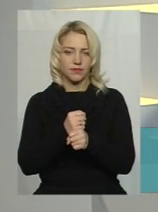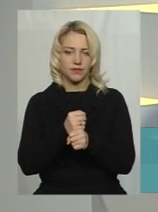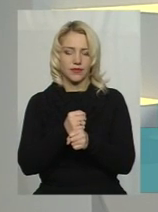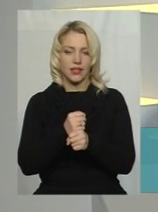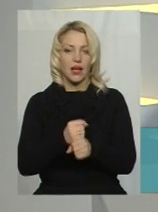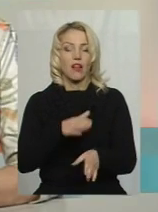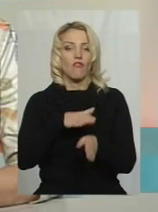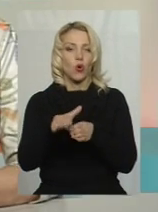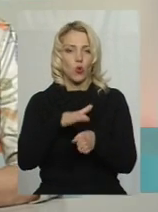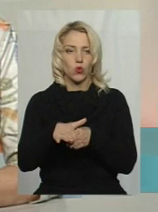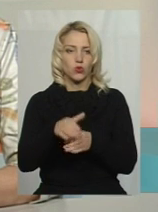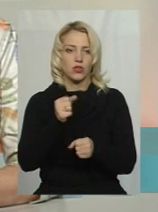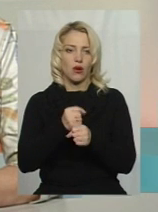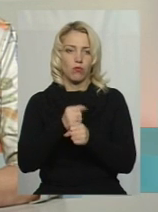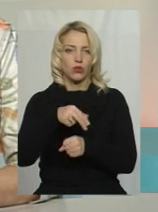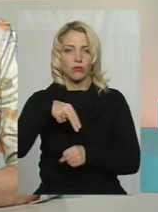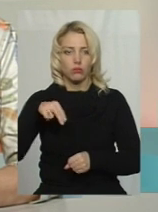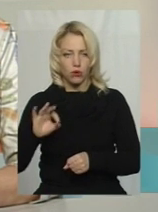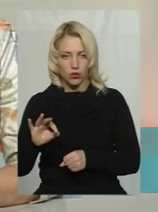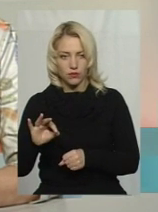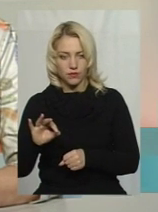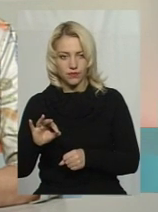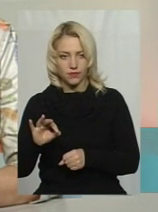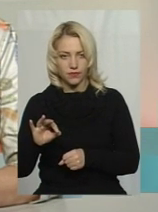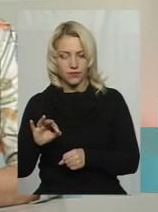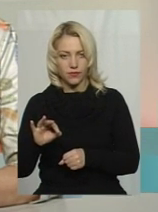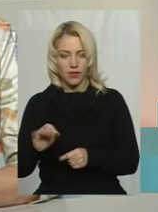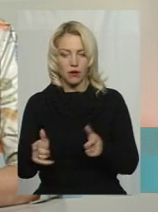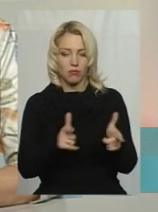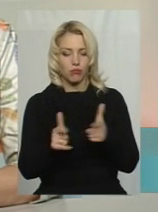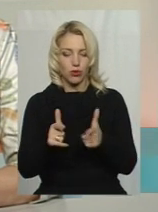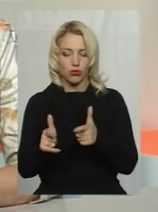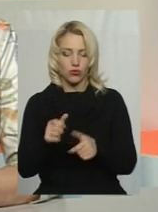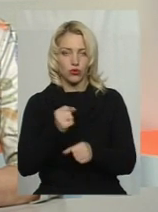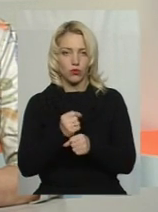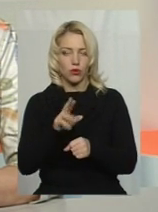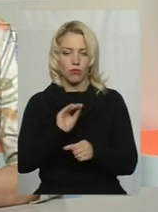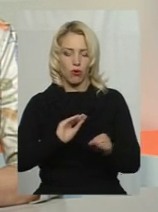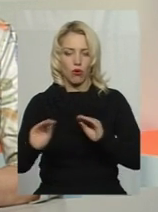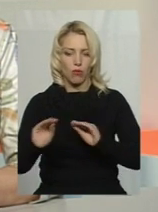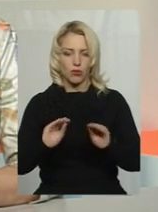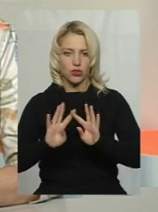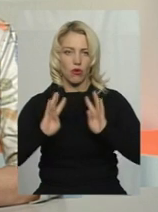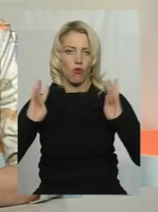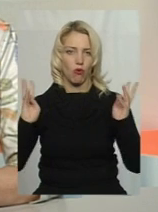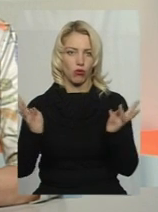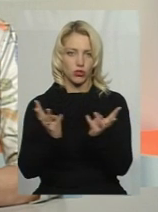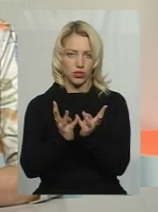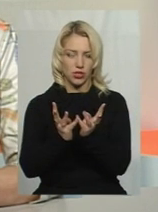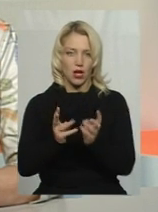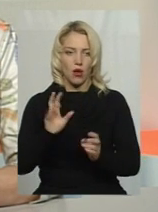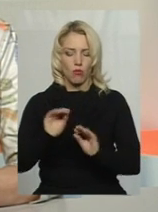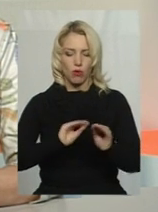Виконуються роботи по підготовчій роботи, по влаштуванню огородження, по влаштуванню